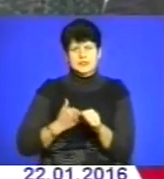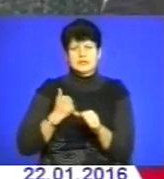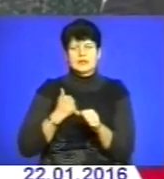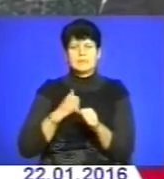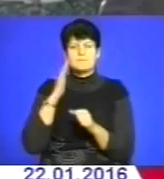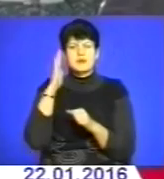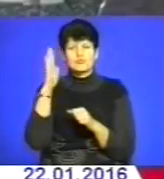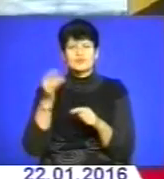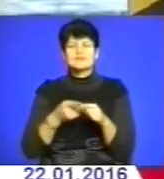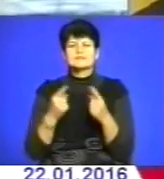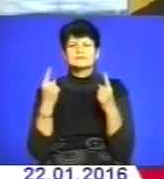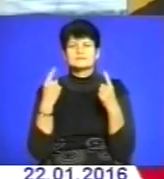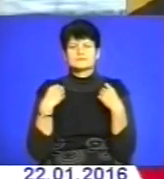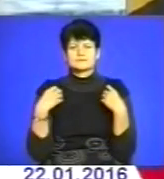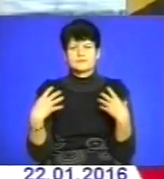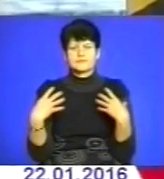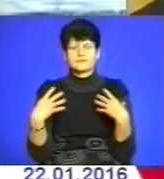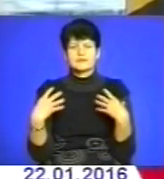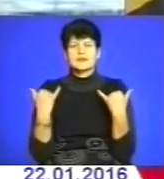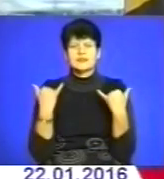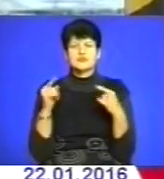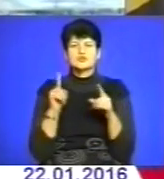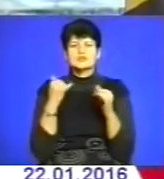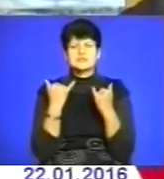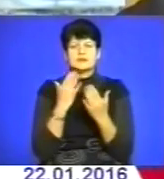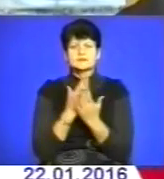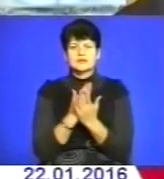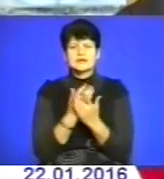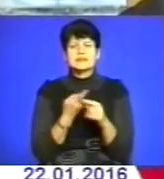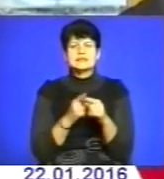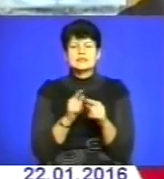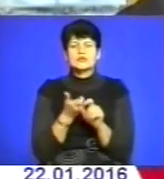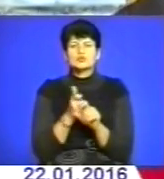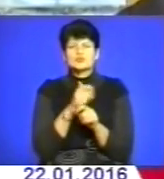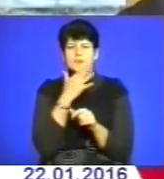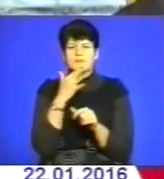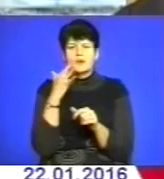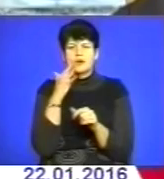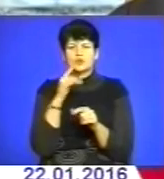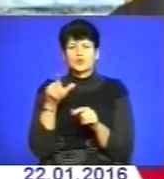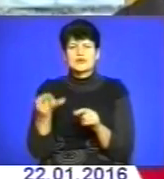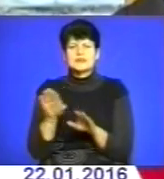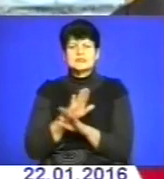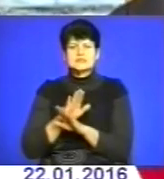є видатне свято, за те, що зараз таке робиться, дуже багато людей загинуло,